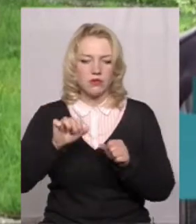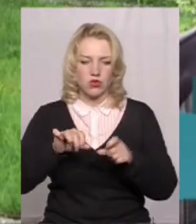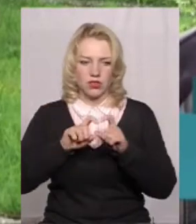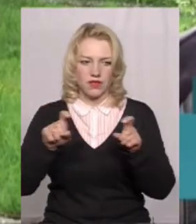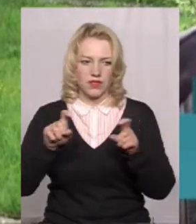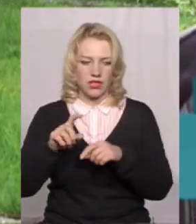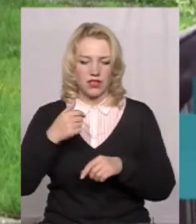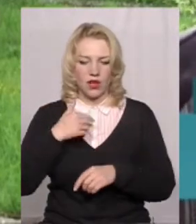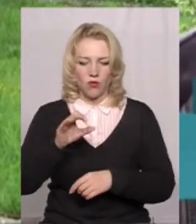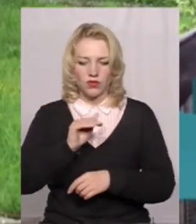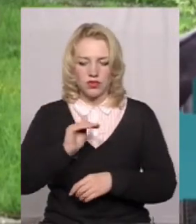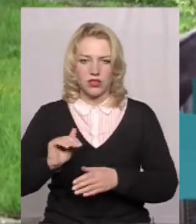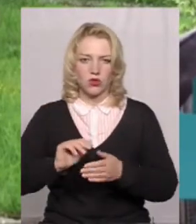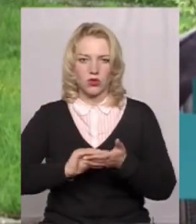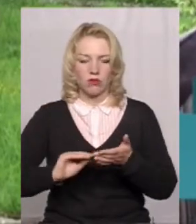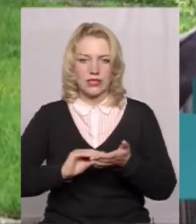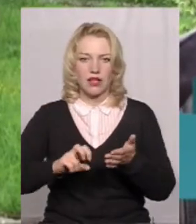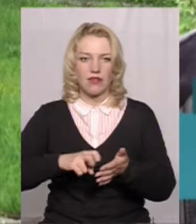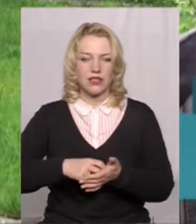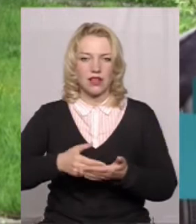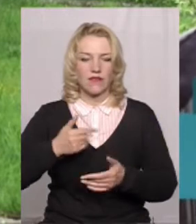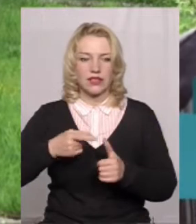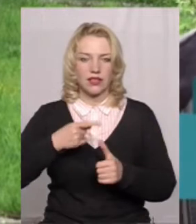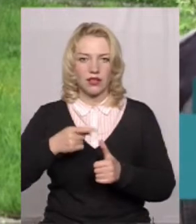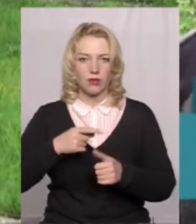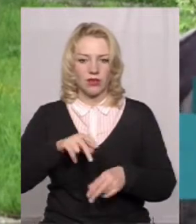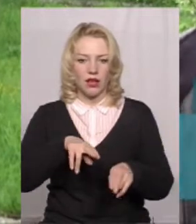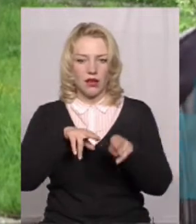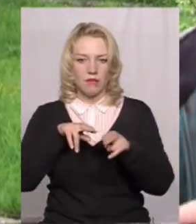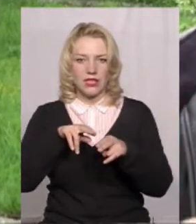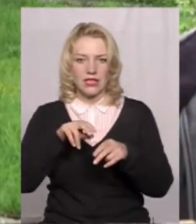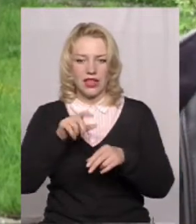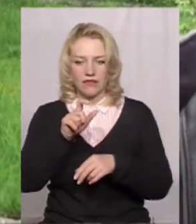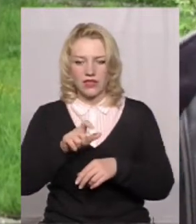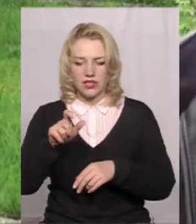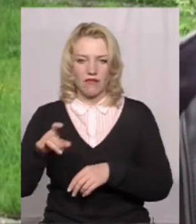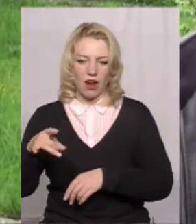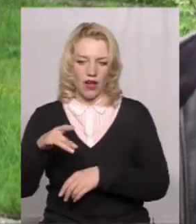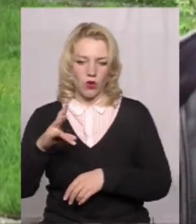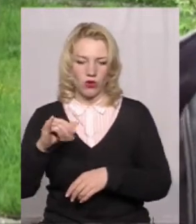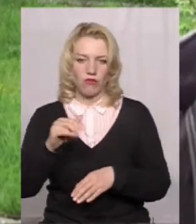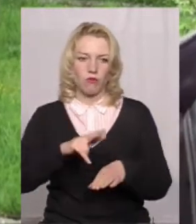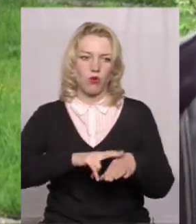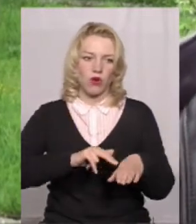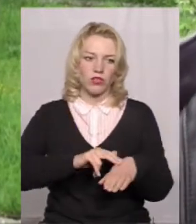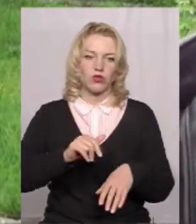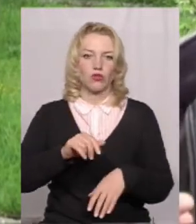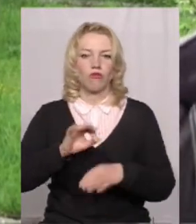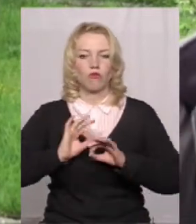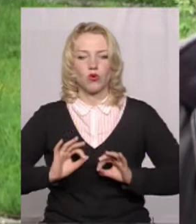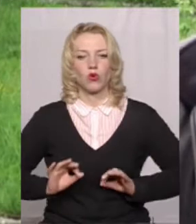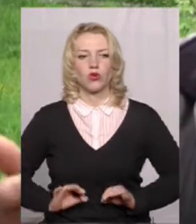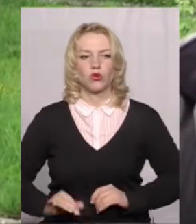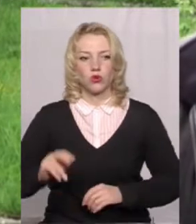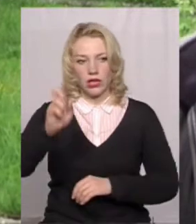листа від імені мисливців району в поліцію, прокуратуру і